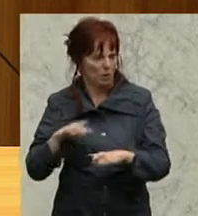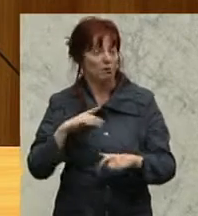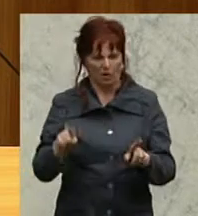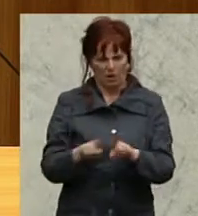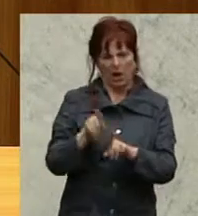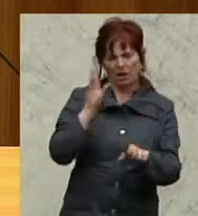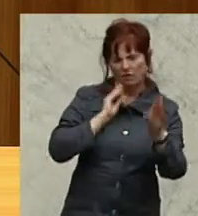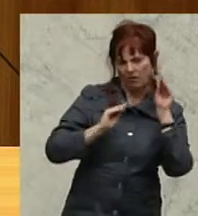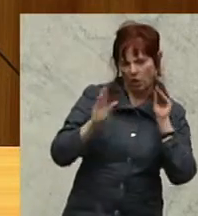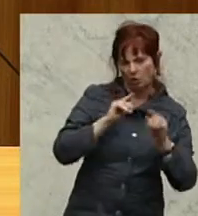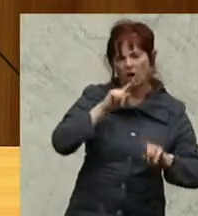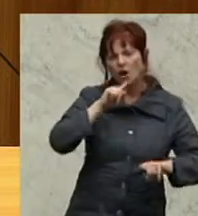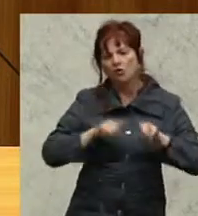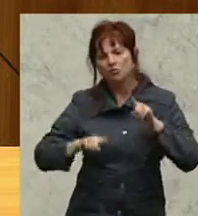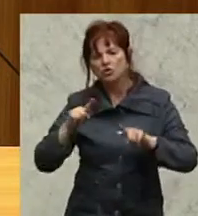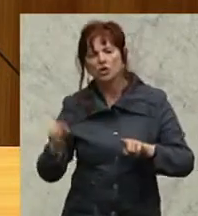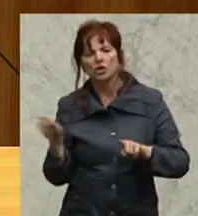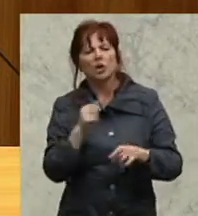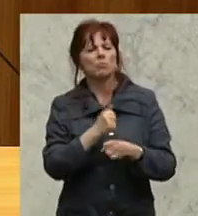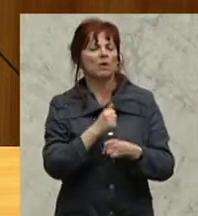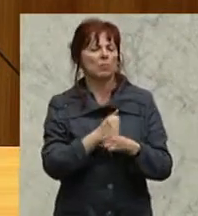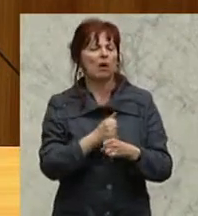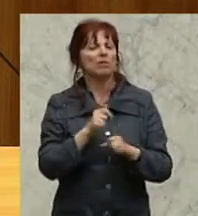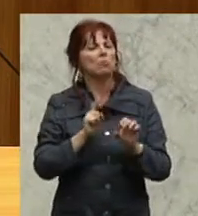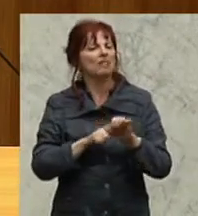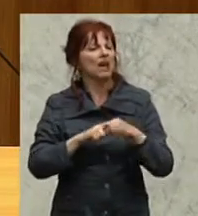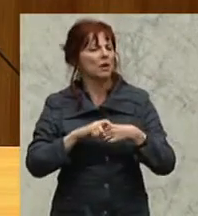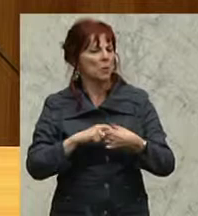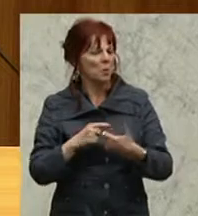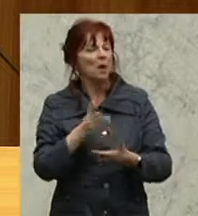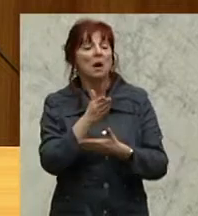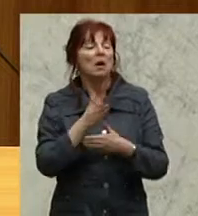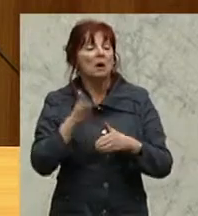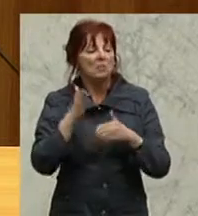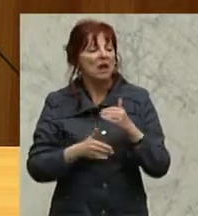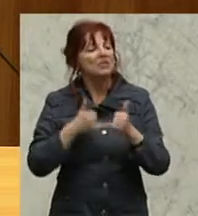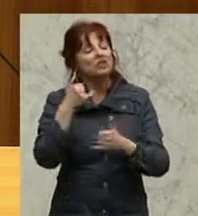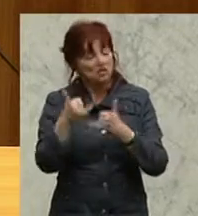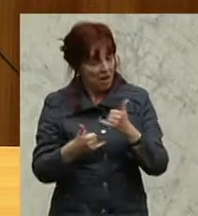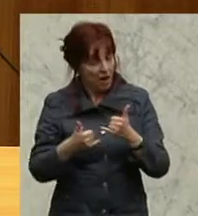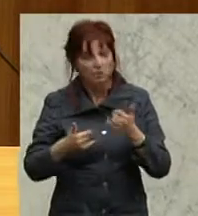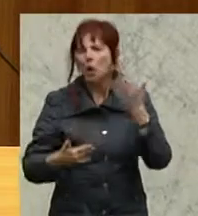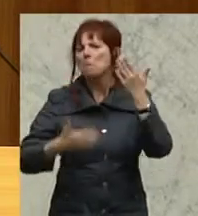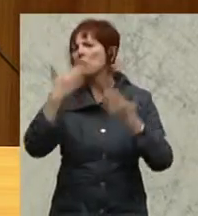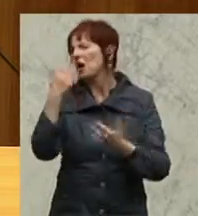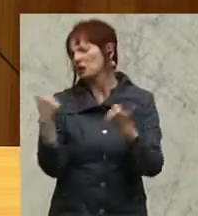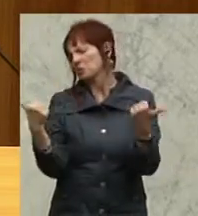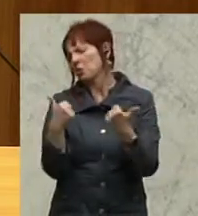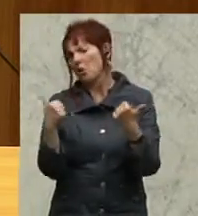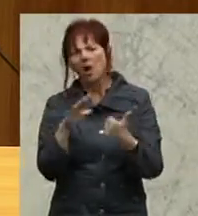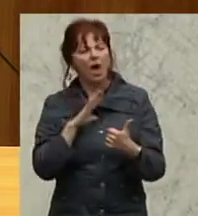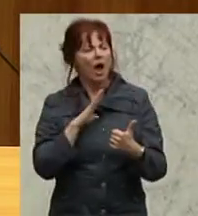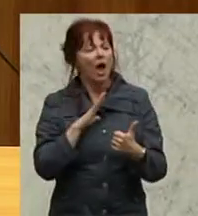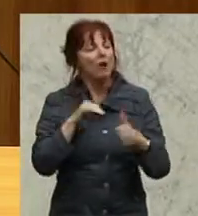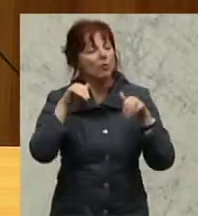Mitarbeiterbeteiligung. Am Ende des Jahres ist es halt so, ja, wir haben gut bilanziert, super und so weiter. Aber damit wir wettbewerbsfähig sein